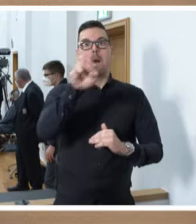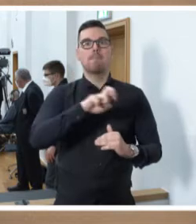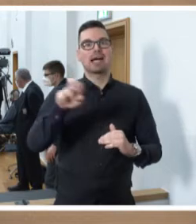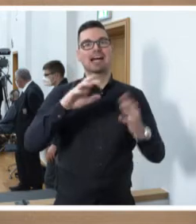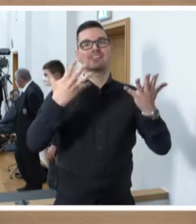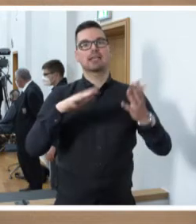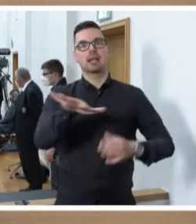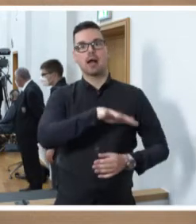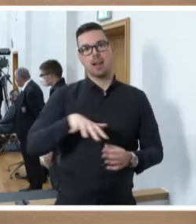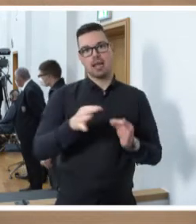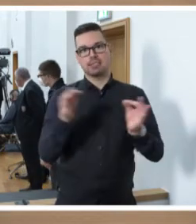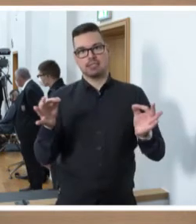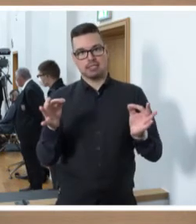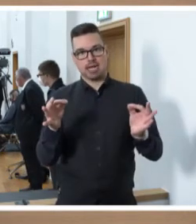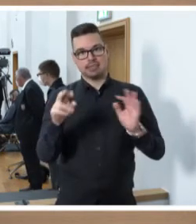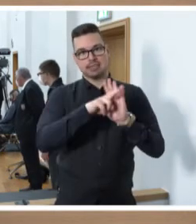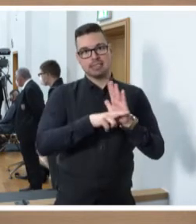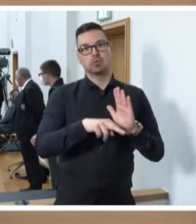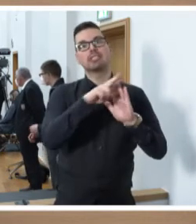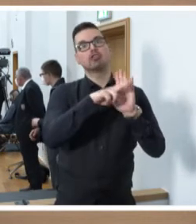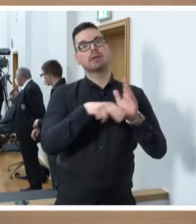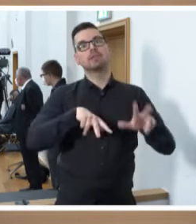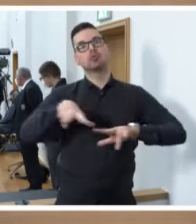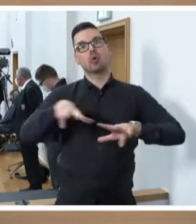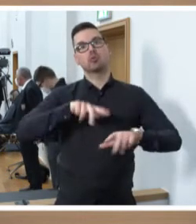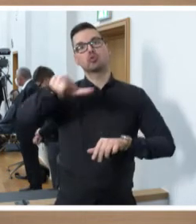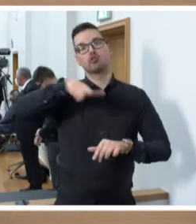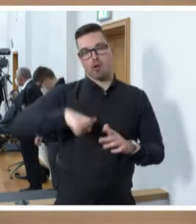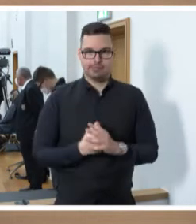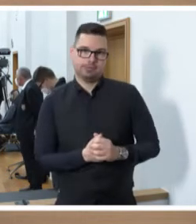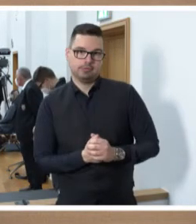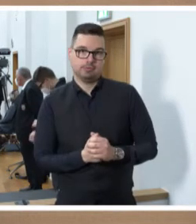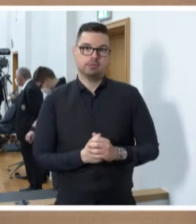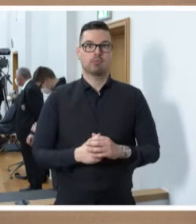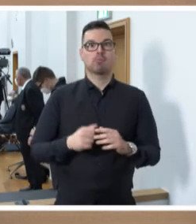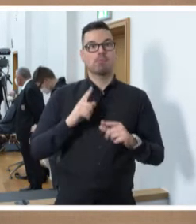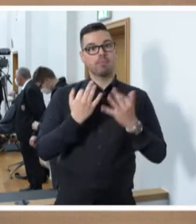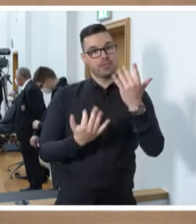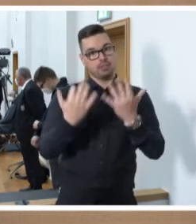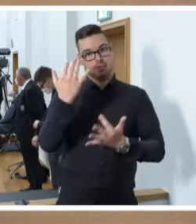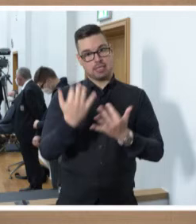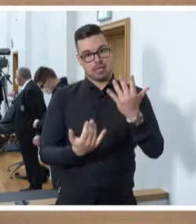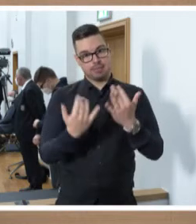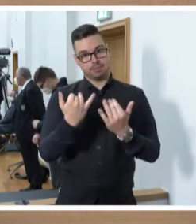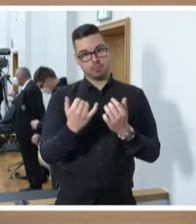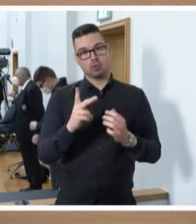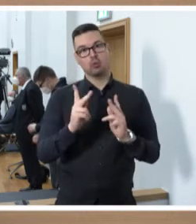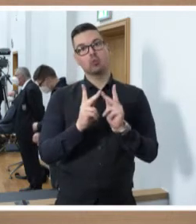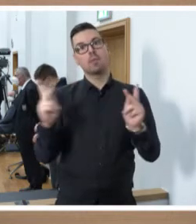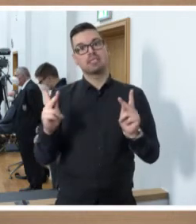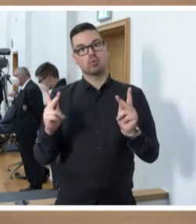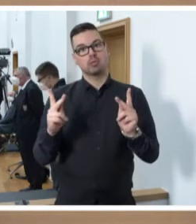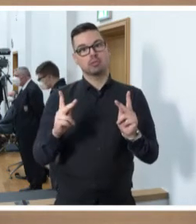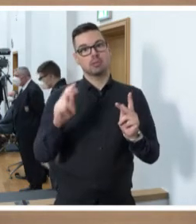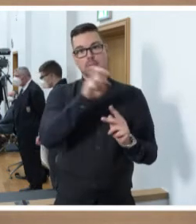Landtagsgesetzes und Paragraf 12 unserer Geschäftsordnung sowie Bestimmung der Mitgliederzahl der Enquete-Kommission. Das ist Paragraf